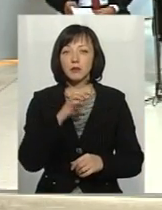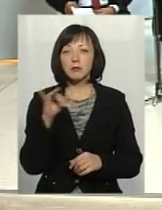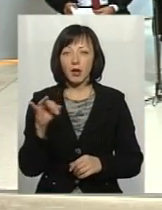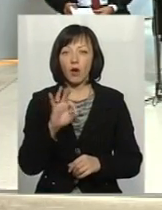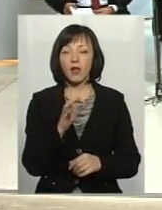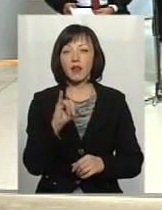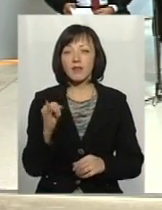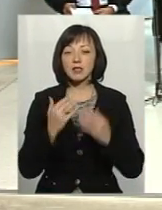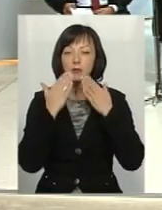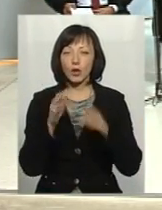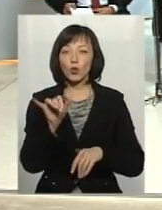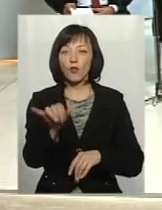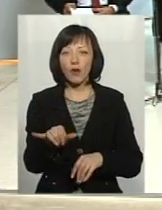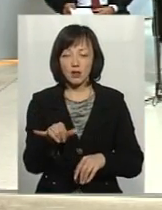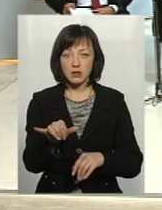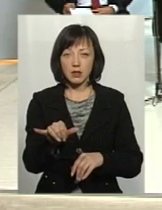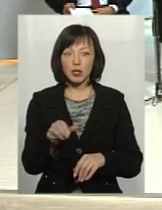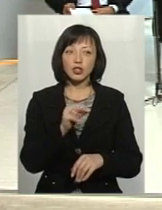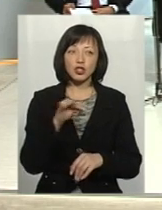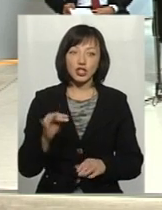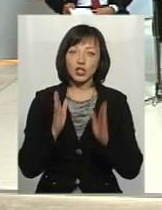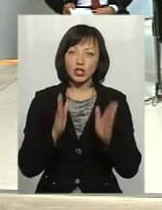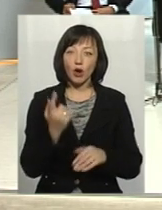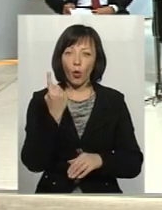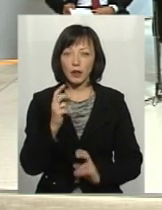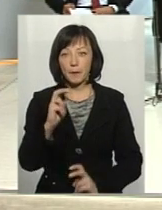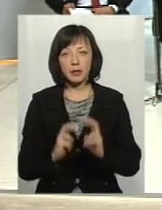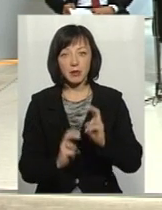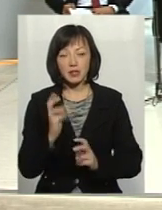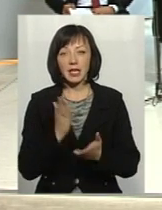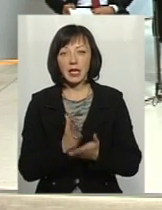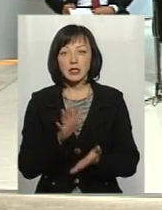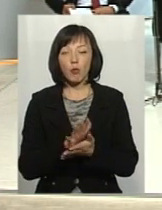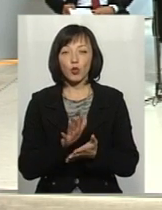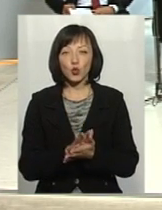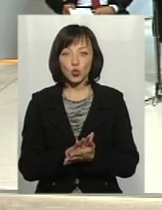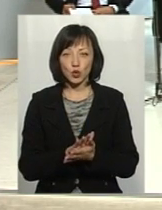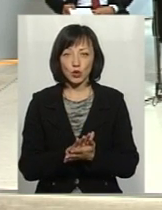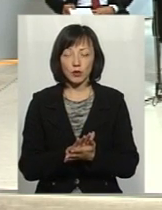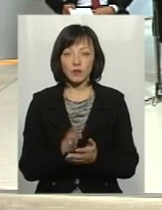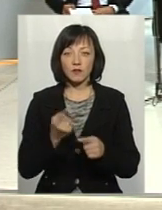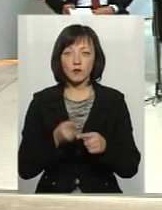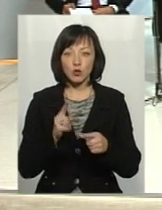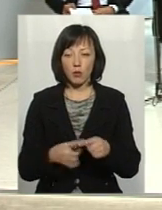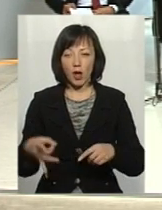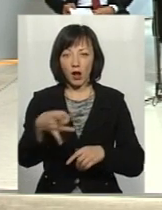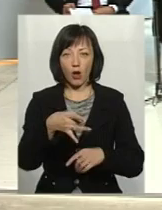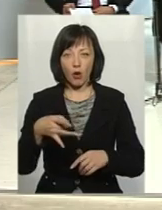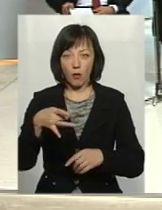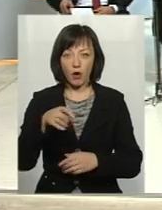-таки, Олежа Івановичу, запитати у вас. Чи лише одне підприємство є забруднюючим в цьому регіоні?